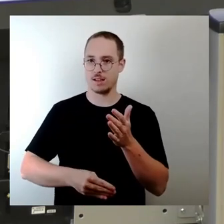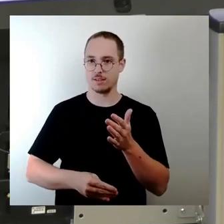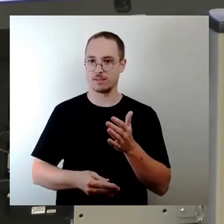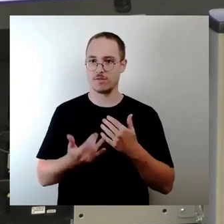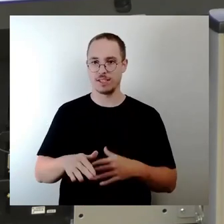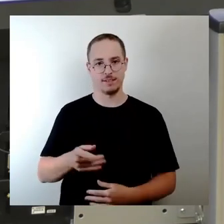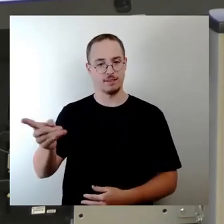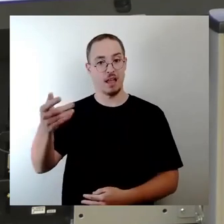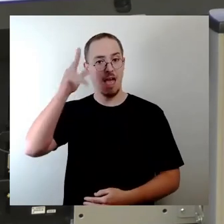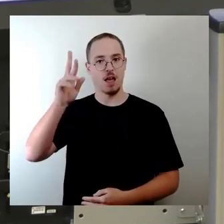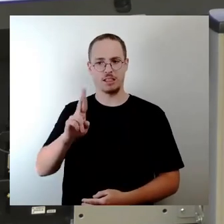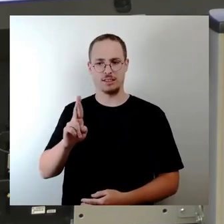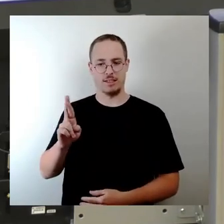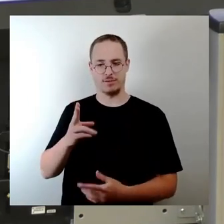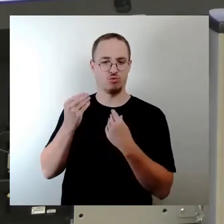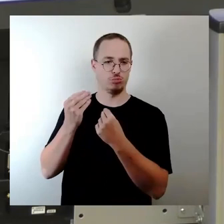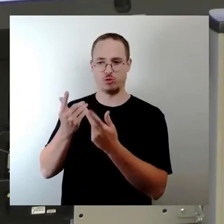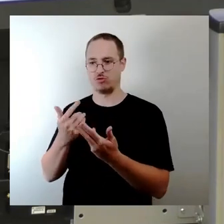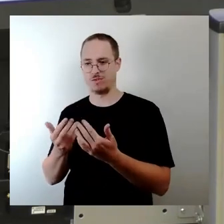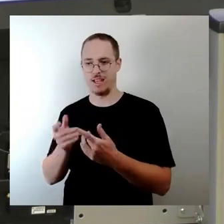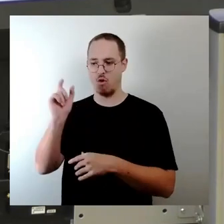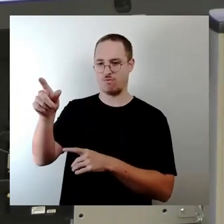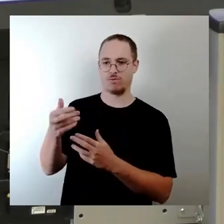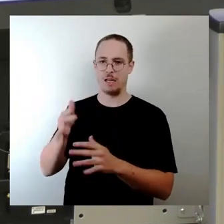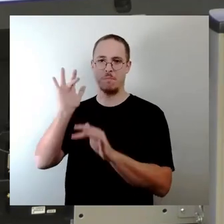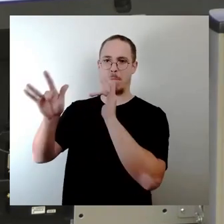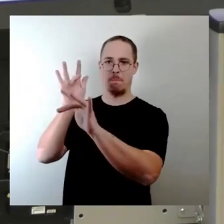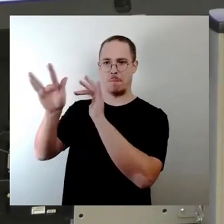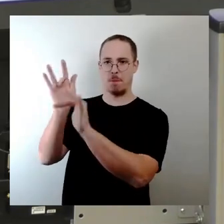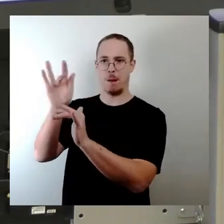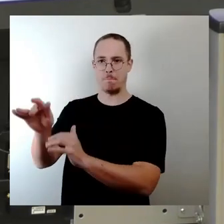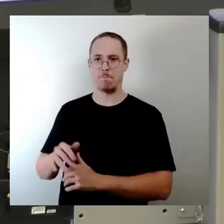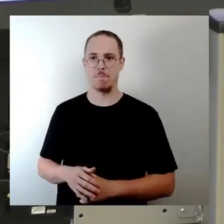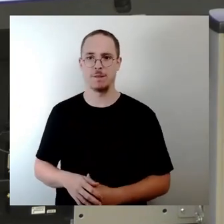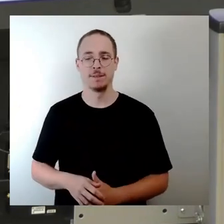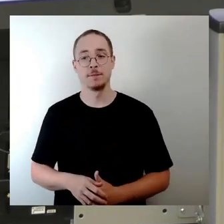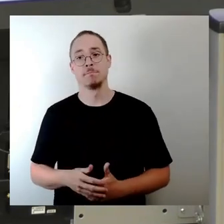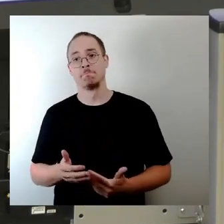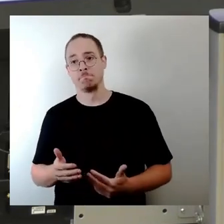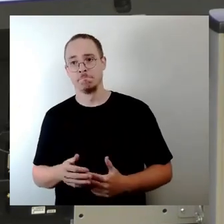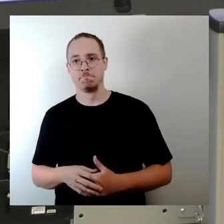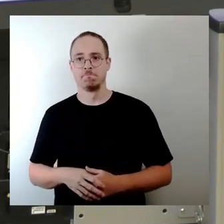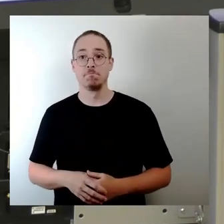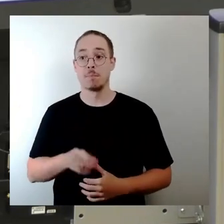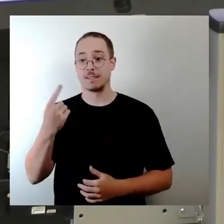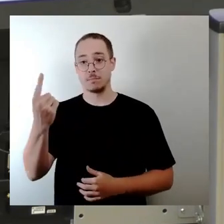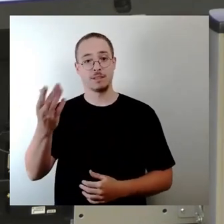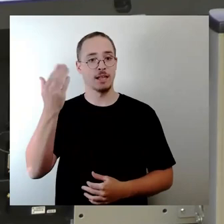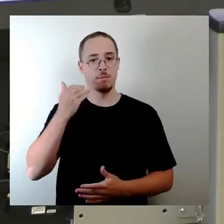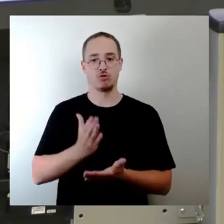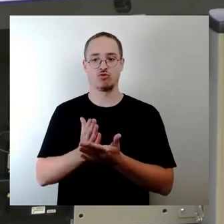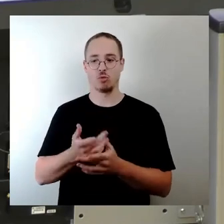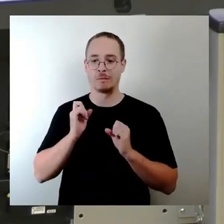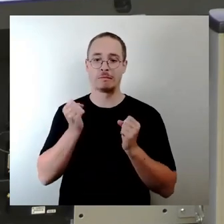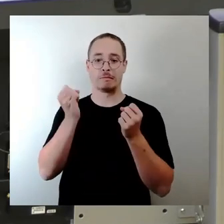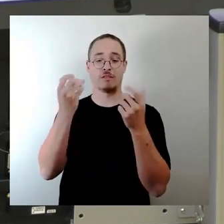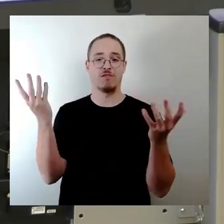also werden ihm gewisse Dinge vorgeworfen. Aber Herr Riedel hat sich damals schon darum gekümmert, dass eine Fläche im Turner Grund